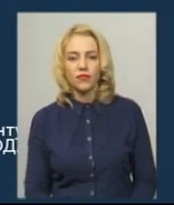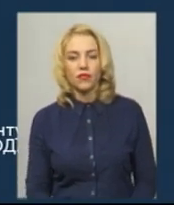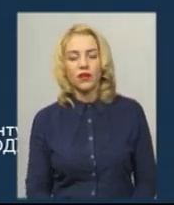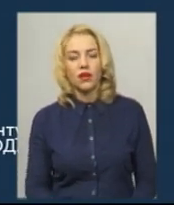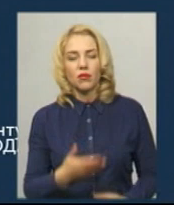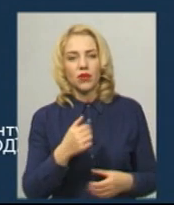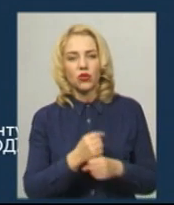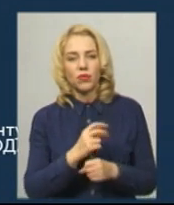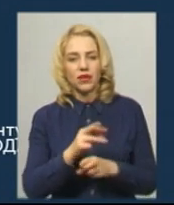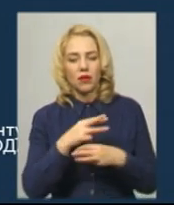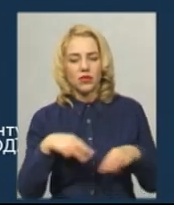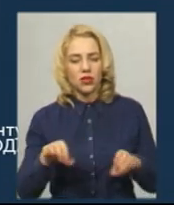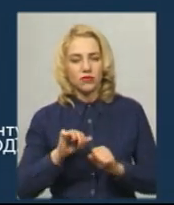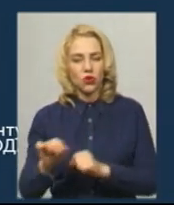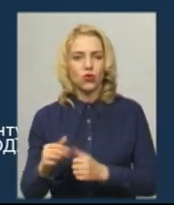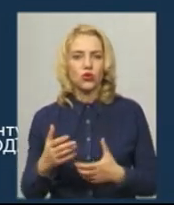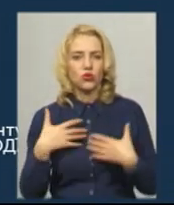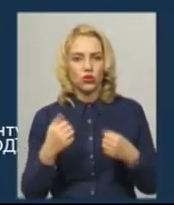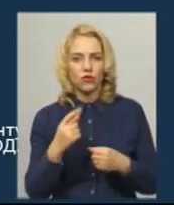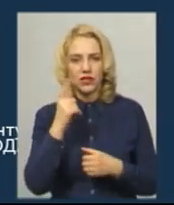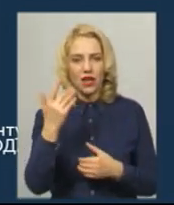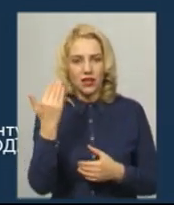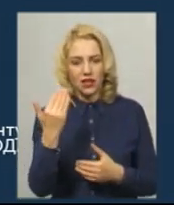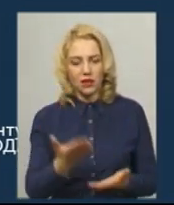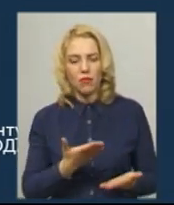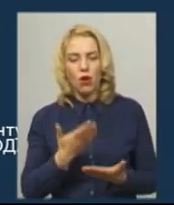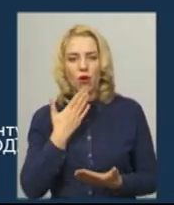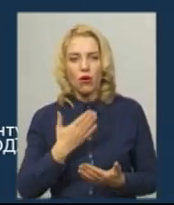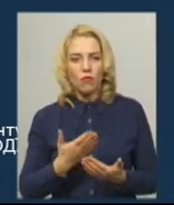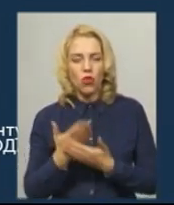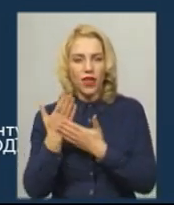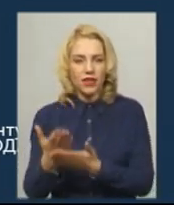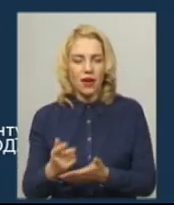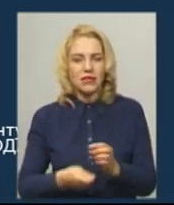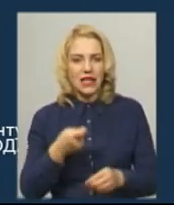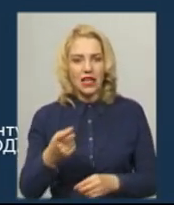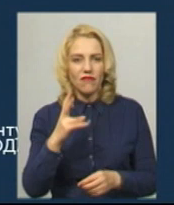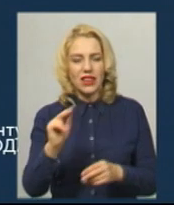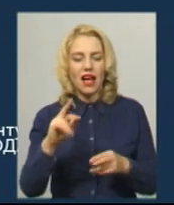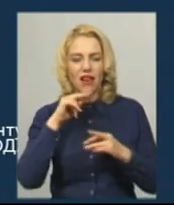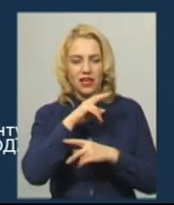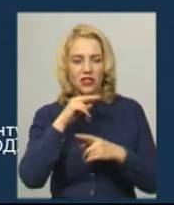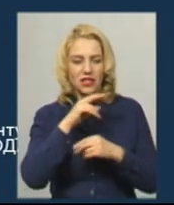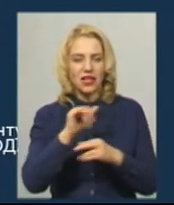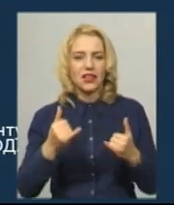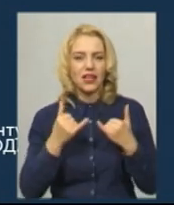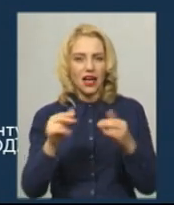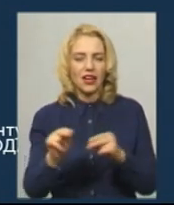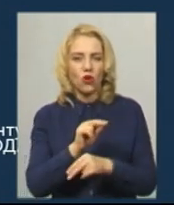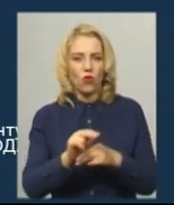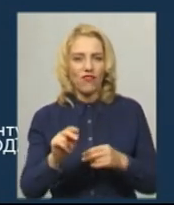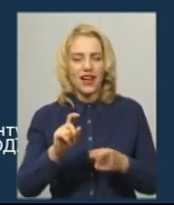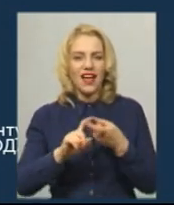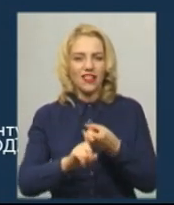на Міністерство охорони здоров'я за їхнім поданням заявку на лікарські засоби для лікування літальних інфекцій. Куди